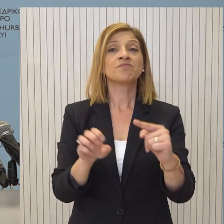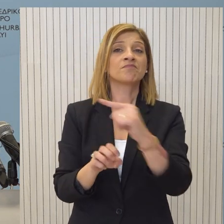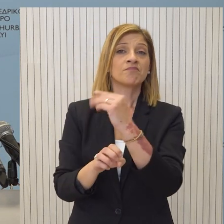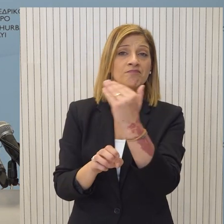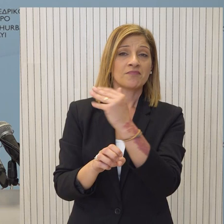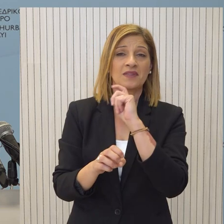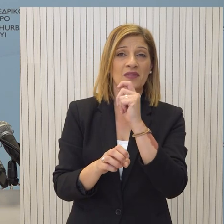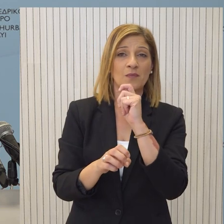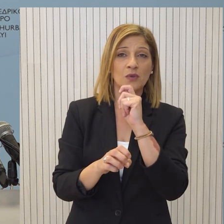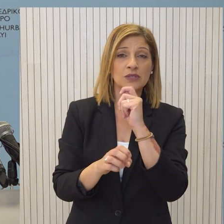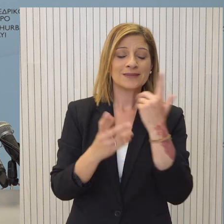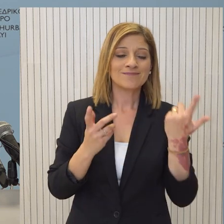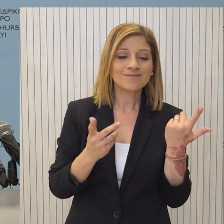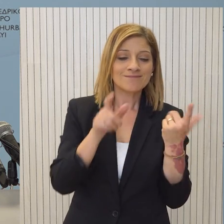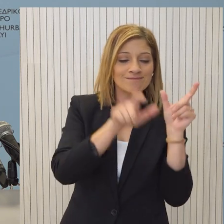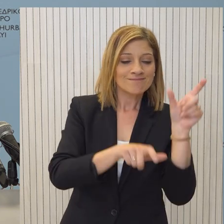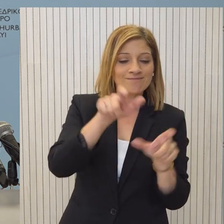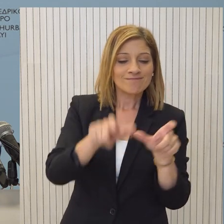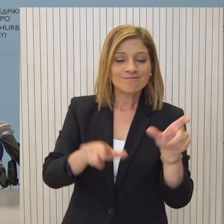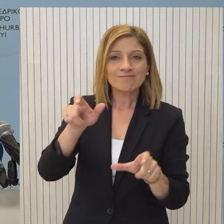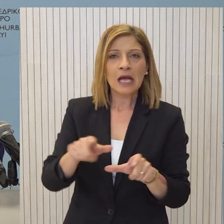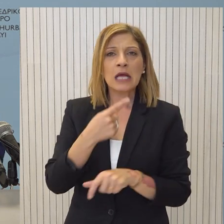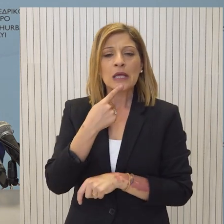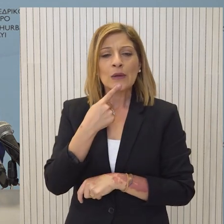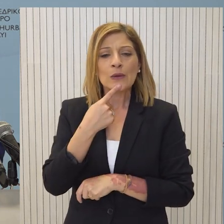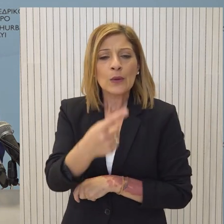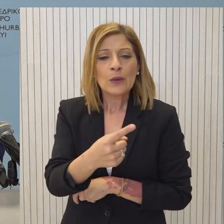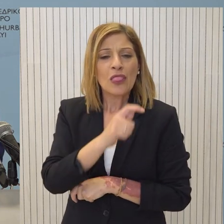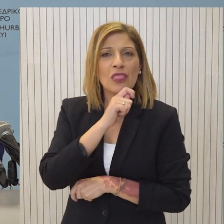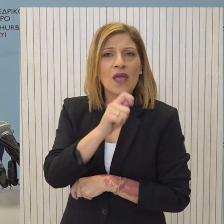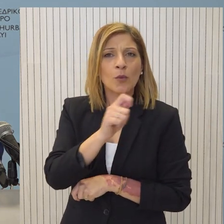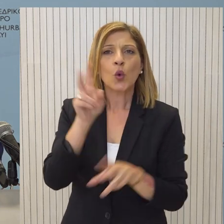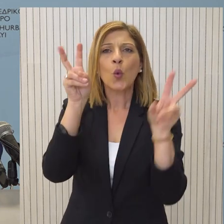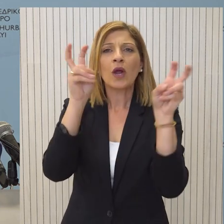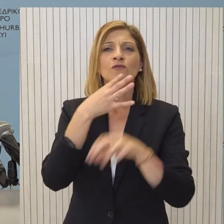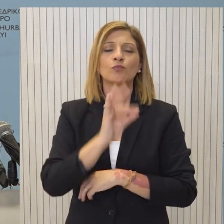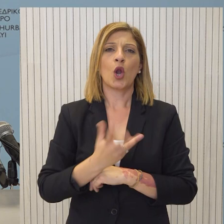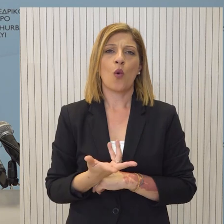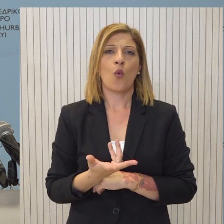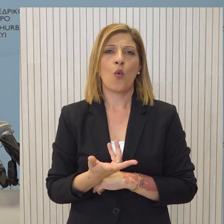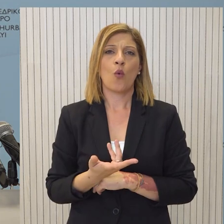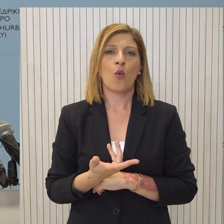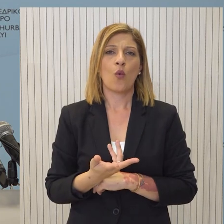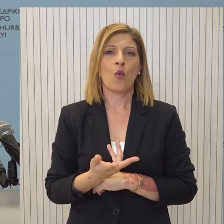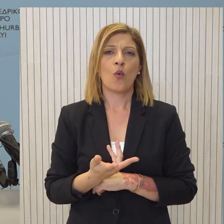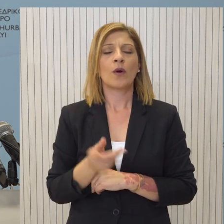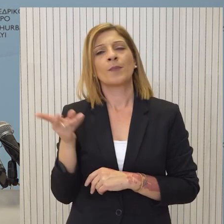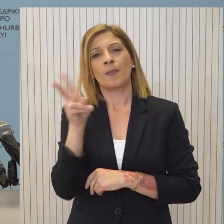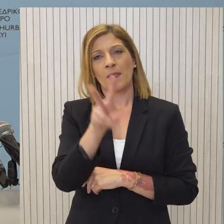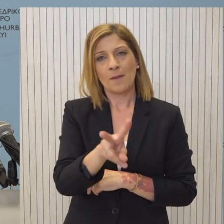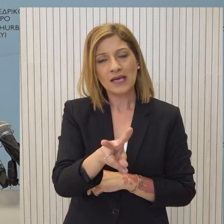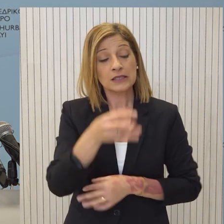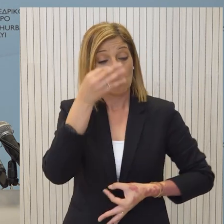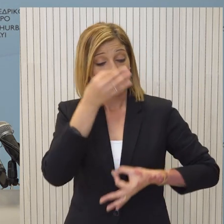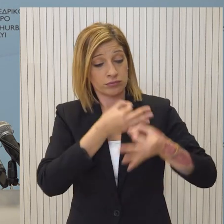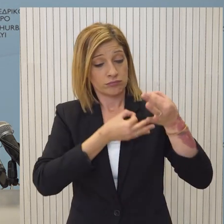διεκπρόσωκα αφορά γενικότερα οποιονδήποτε πολίτη γιατί να προσδιορίζεται γενικότερα για τους δημοσιογράφους. Η συζήτηση η οποία αναφέρεται και η